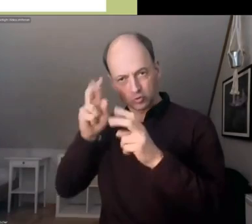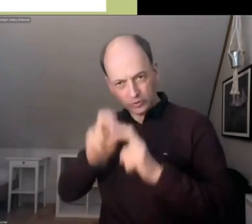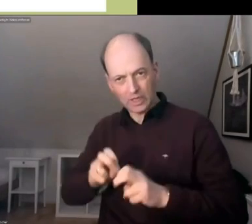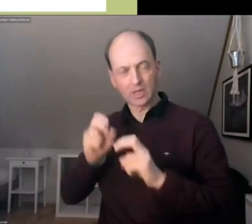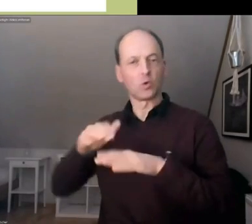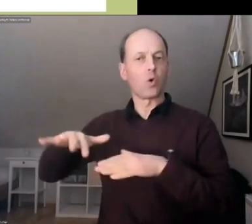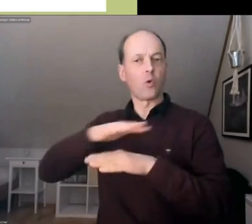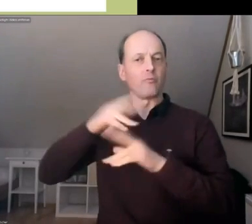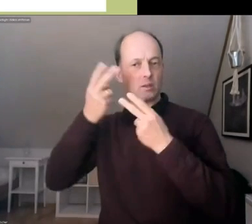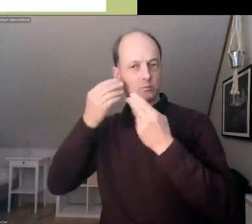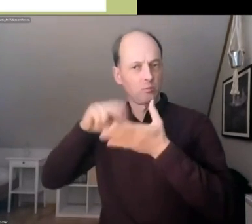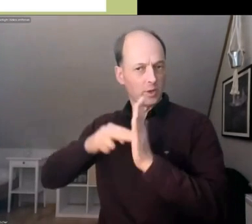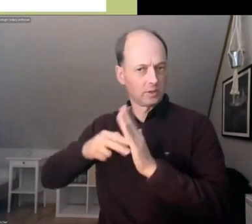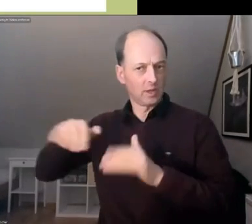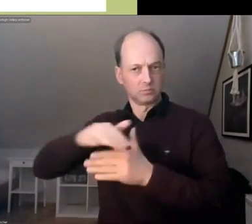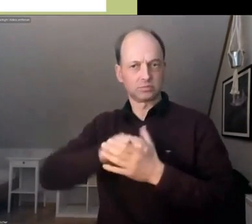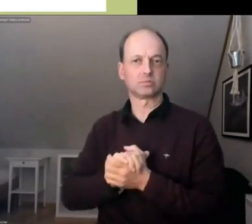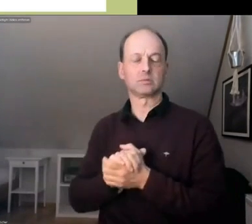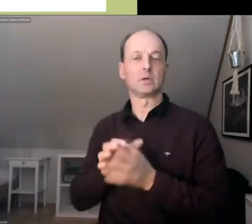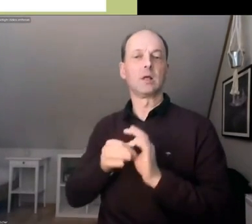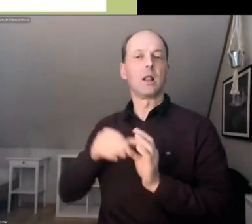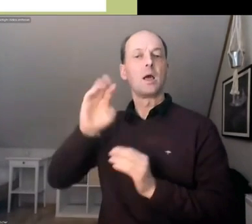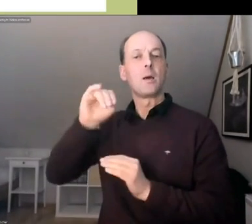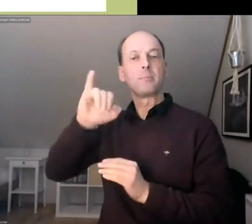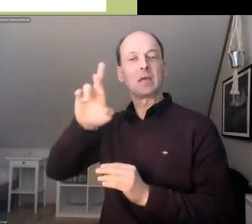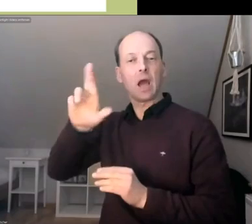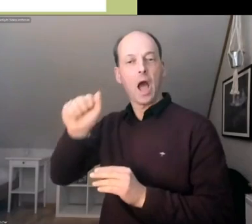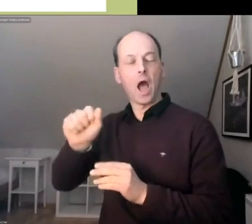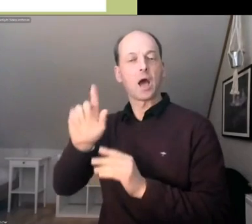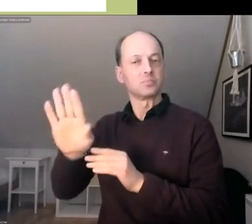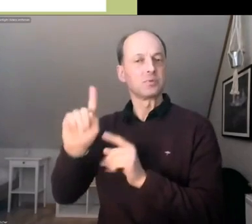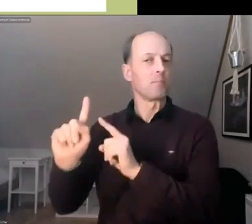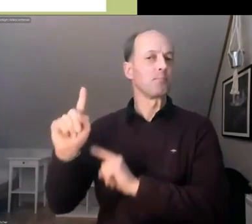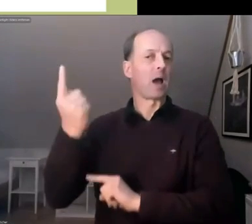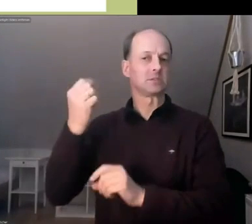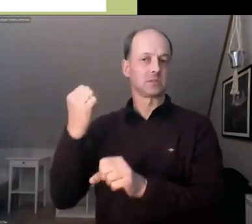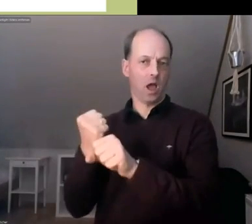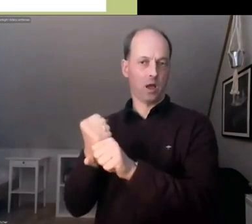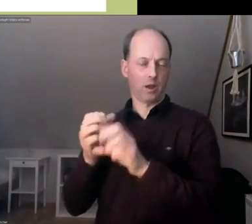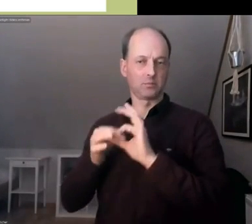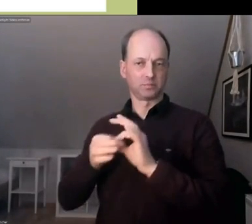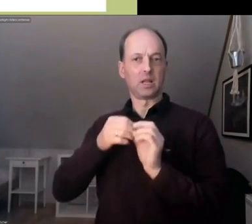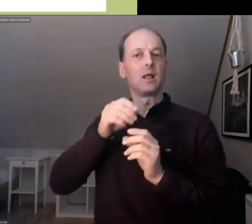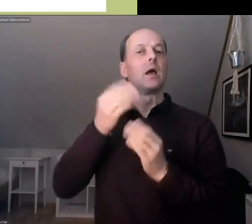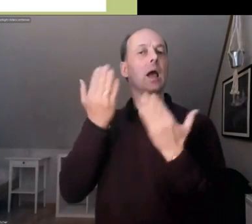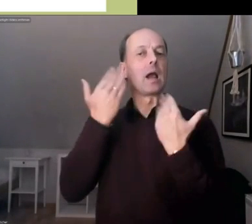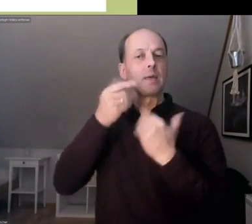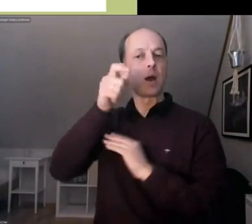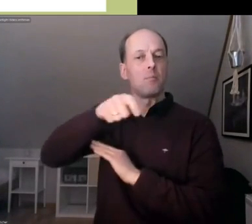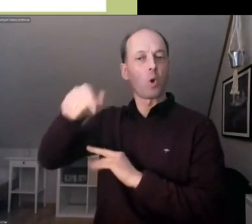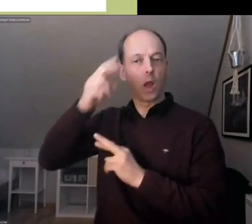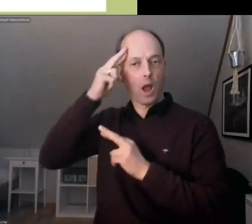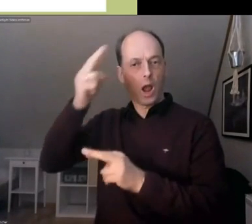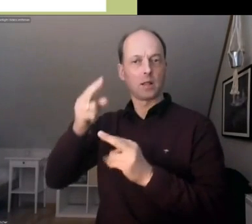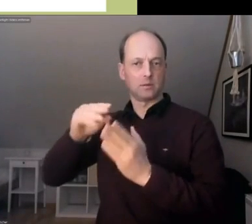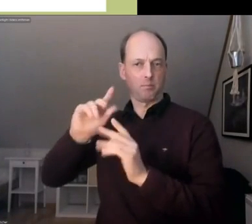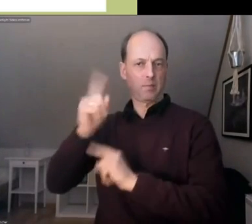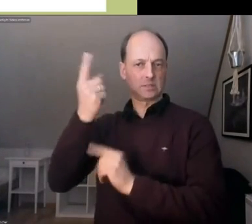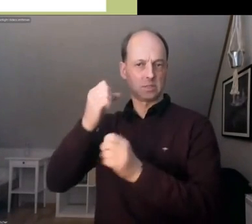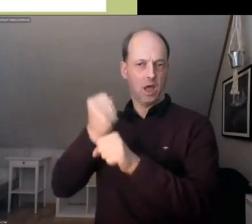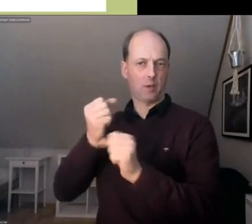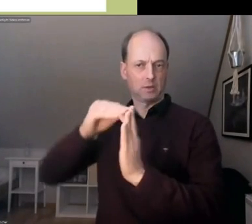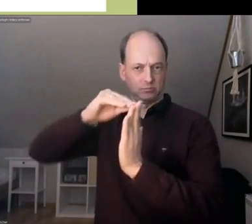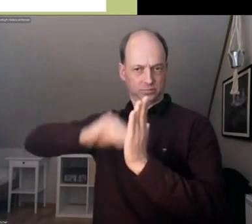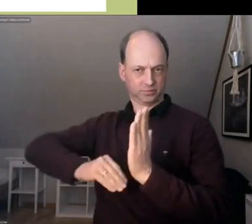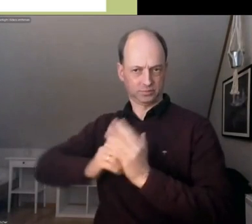Mira Pütz hat zum Beispiel ihre Masterarbeit zu KlimabürgerInnenräten geschrieben. Wir sind Mitglieder der bundesweiten